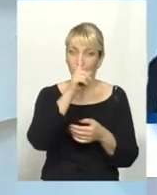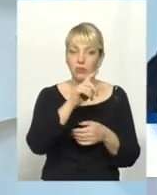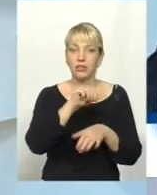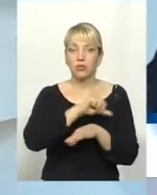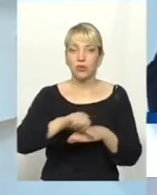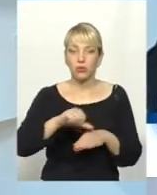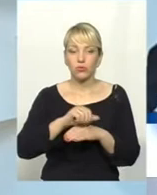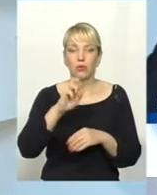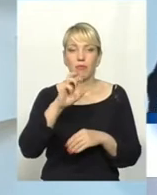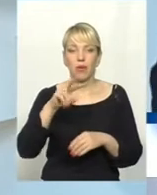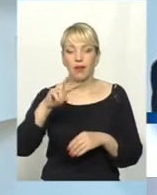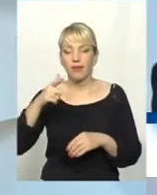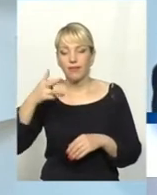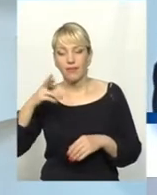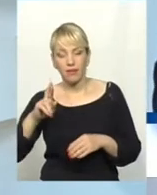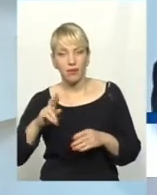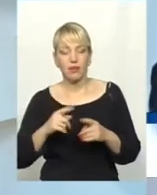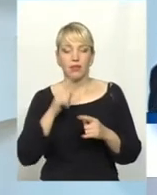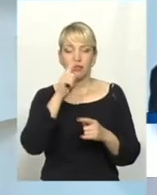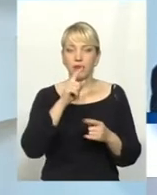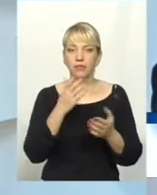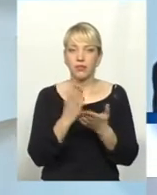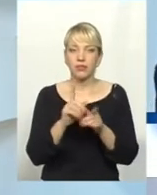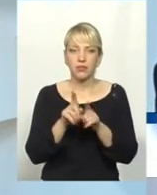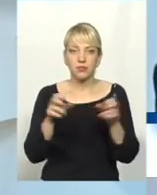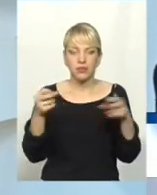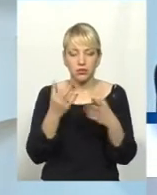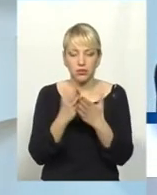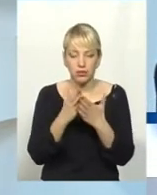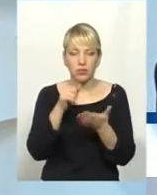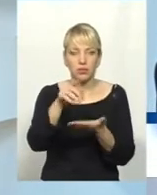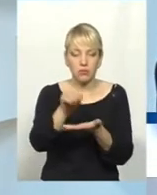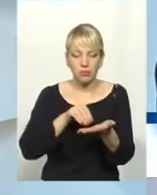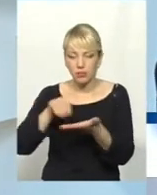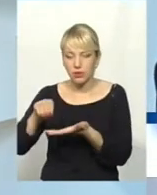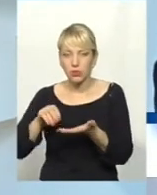В Бельгії така чутливість, а в Греції така.